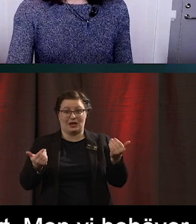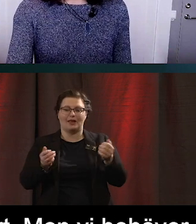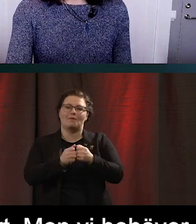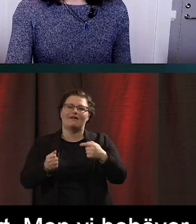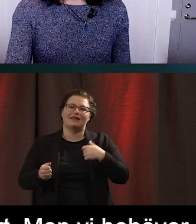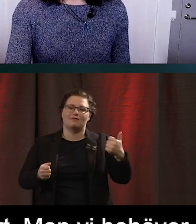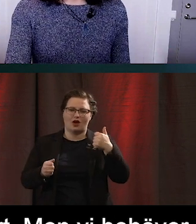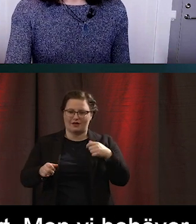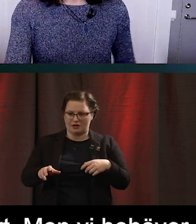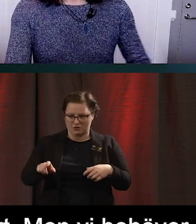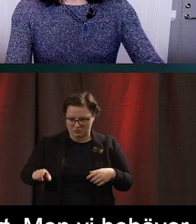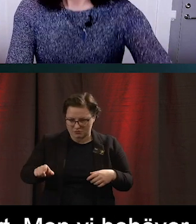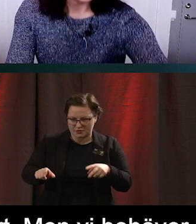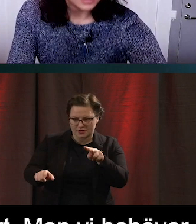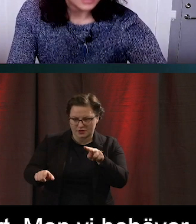systemet ger oss en ledtråd.